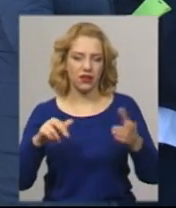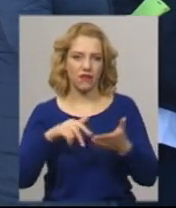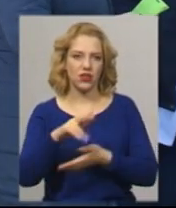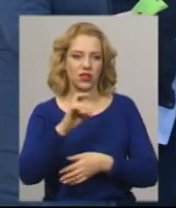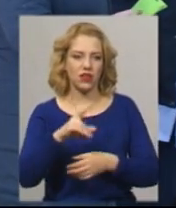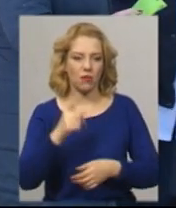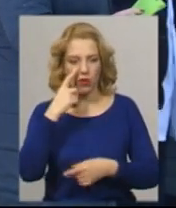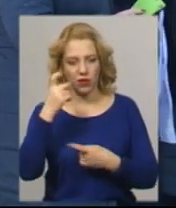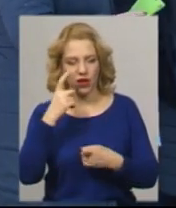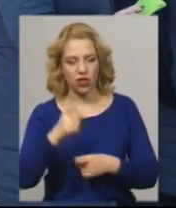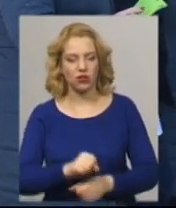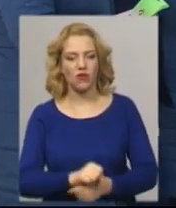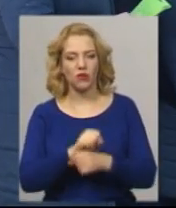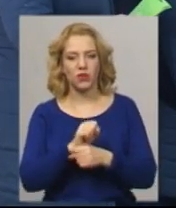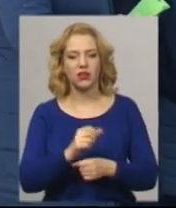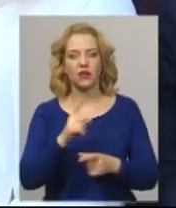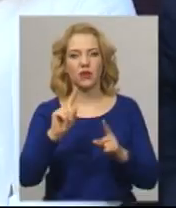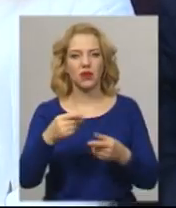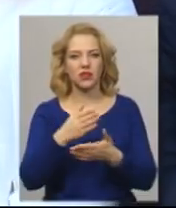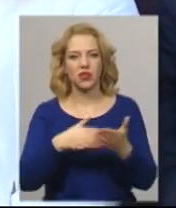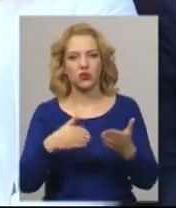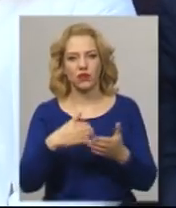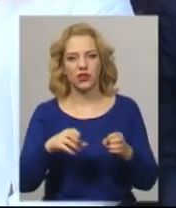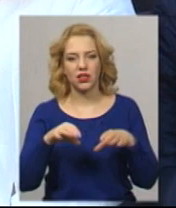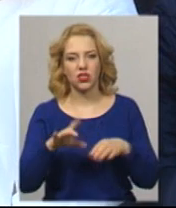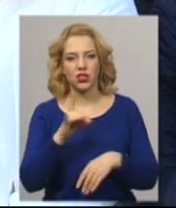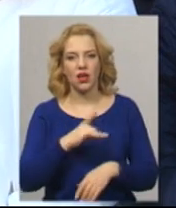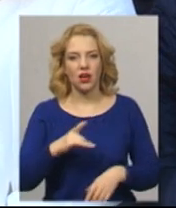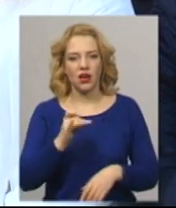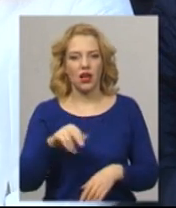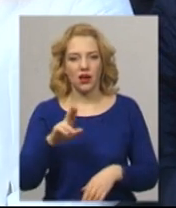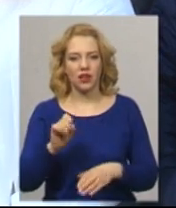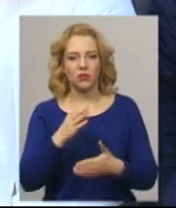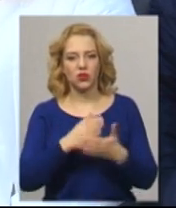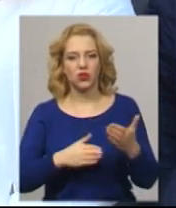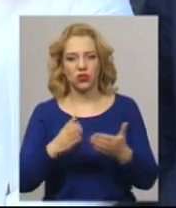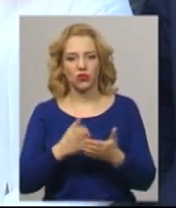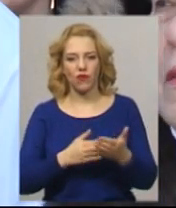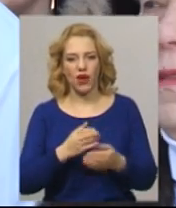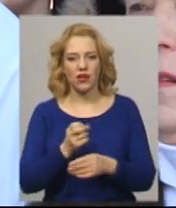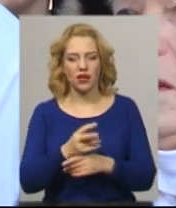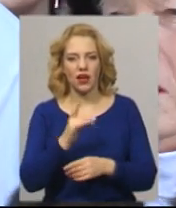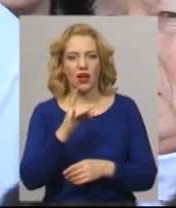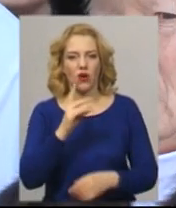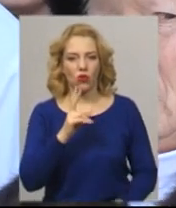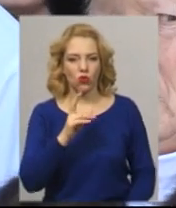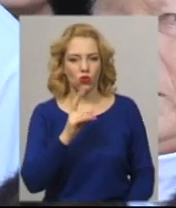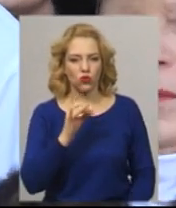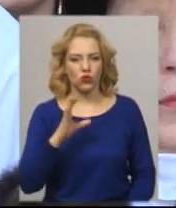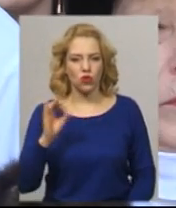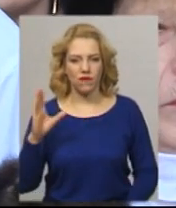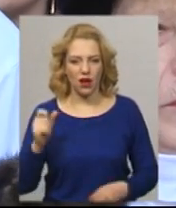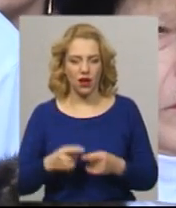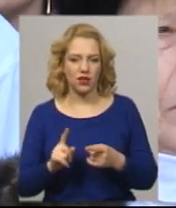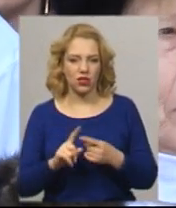закладу. Вимагали скасувати рішення райради про призначення Олени Фурсової, ВО директора закладу та проведення чесного і прозорого конкурсу на заміщення